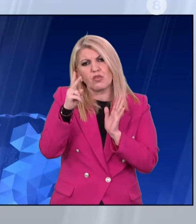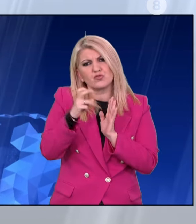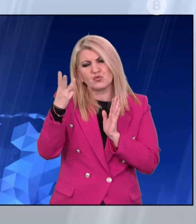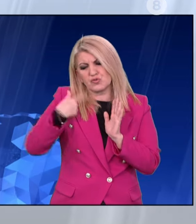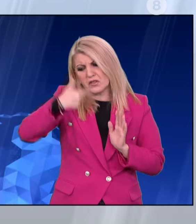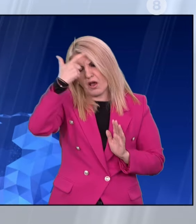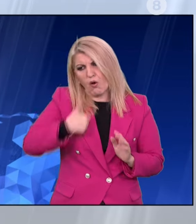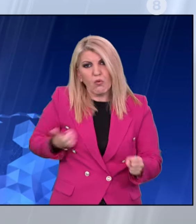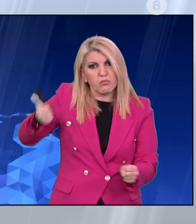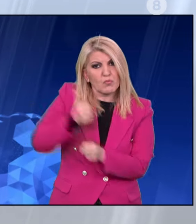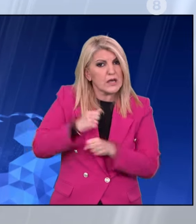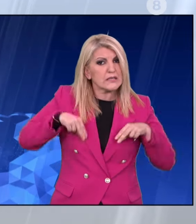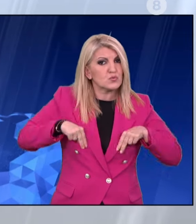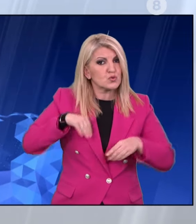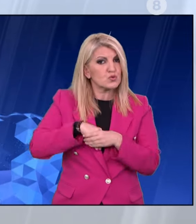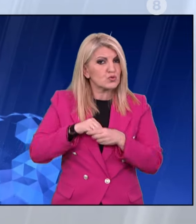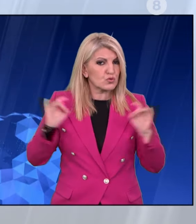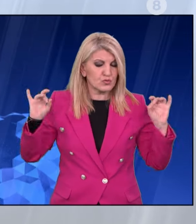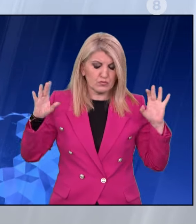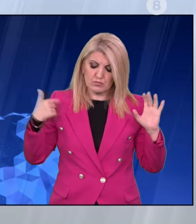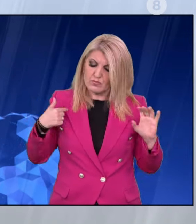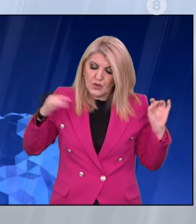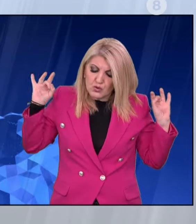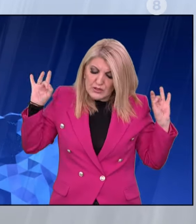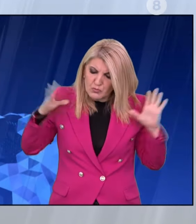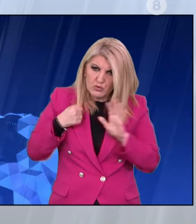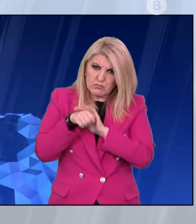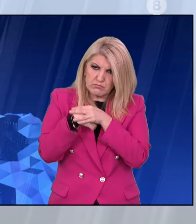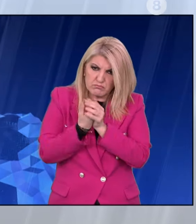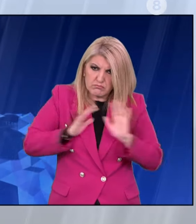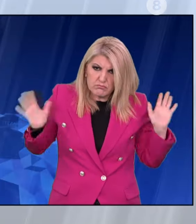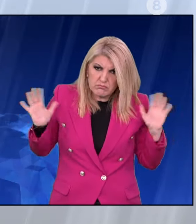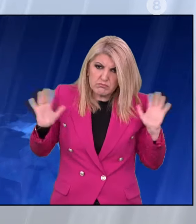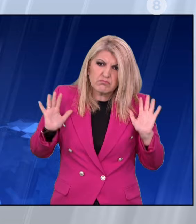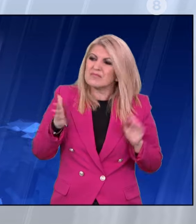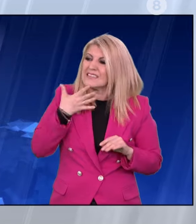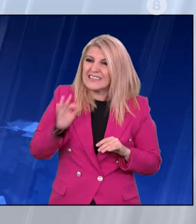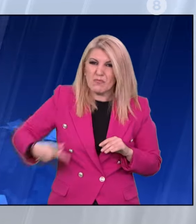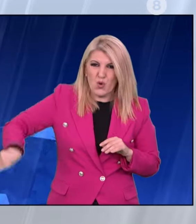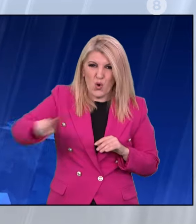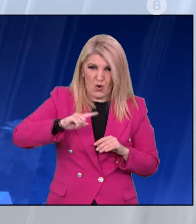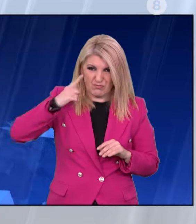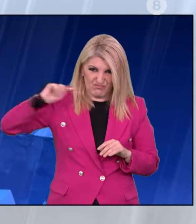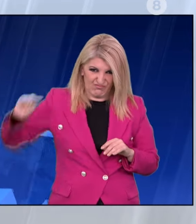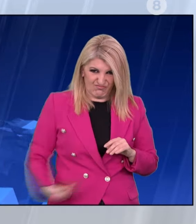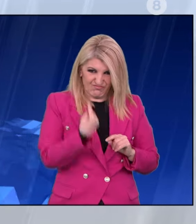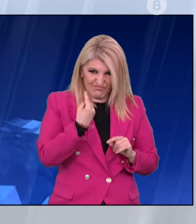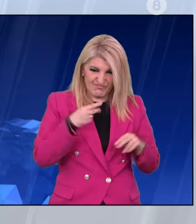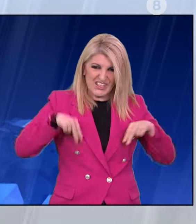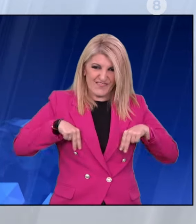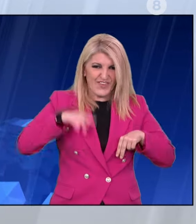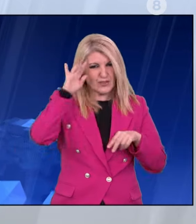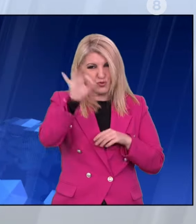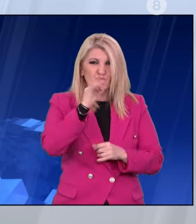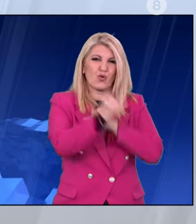ίδια. Δεν έχω καμία σχέση με το περιστατικό αυτό. Γιατί το κάνω όλο αυτό η πολίτευση. Θέλω να υπονομεύσει την επιστολική ψήφο. Το Μέγρο Μαξίμου κρατάει εκτός